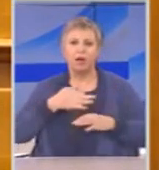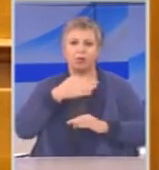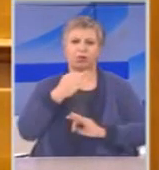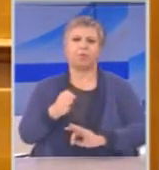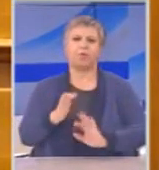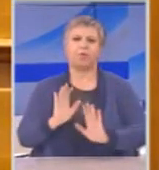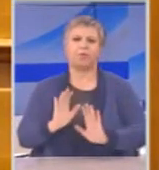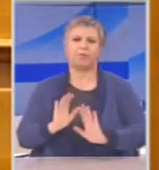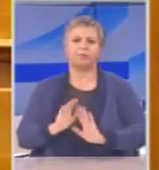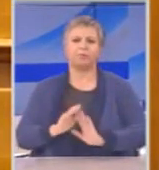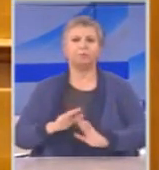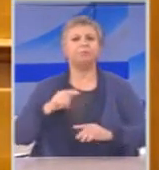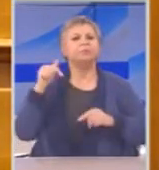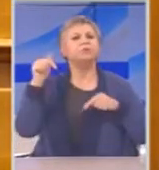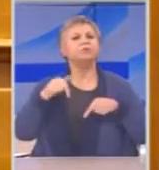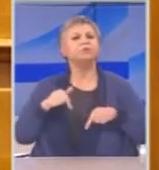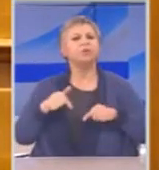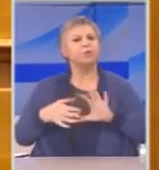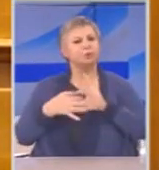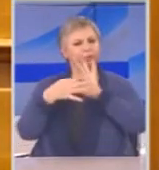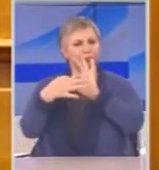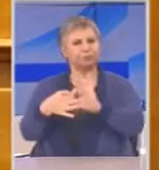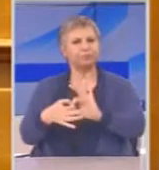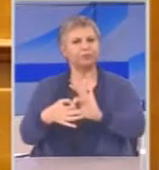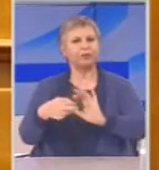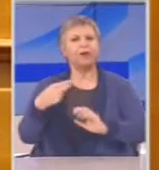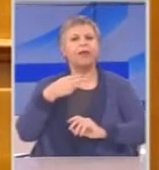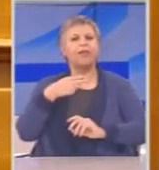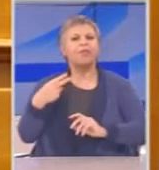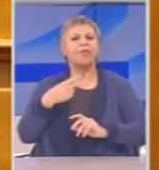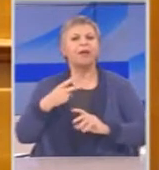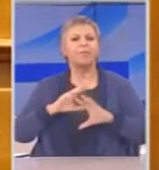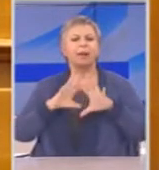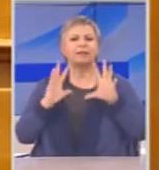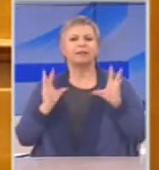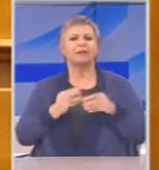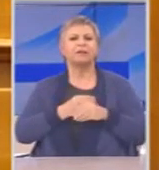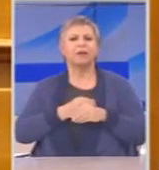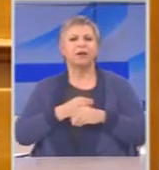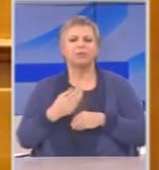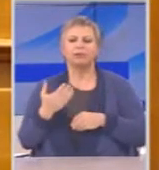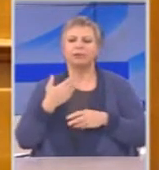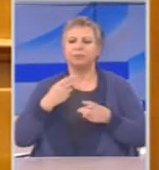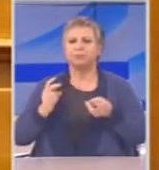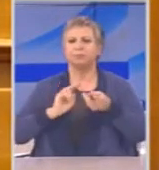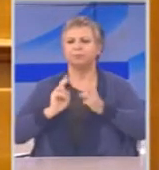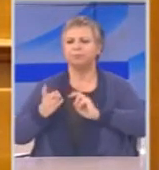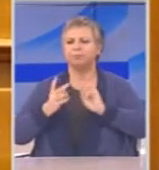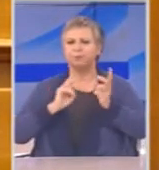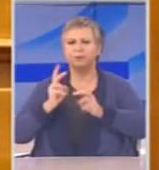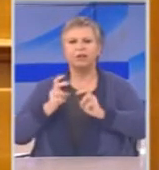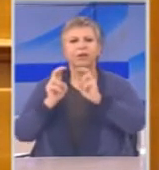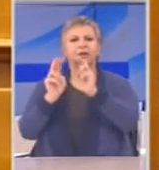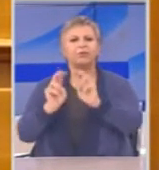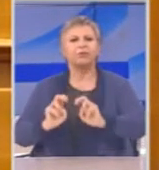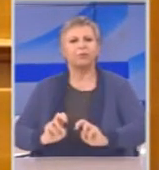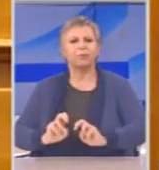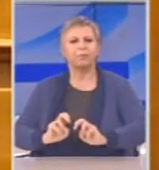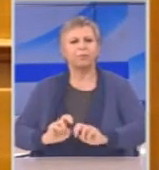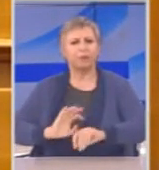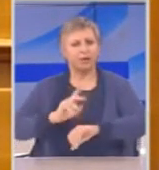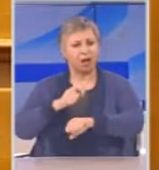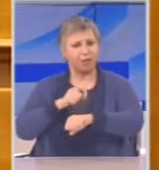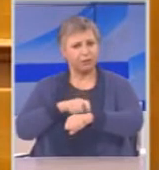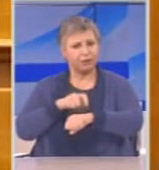Ας μπούμε στο θέμα μας. Γίνεται προανακριτική επιτροπή. Γίνεται σαν αντιπερισπασμός.